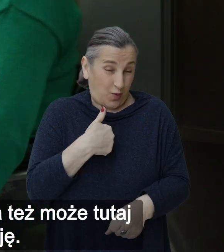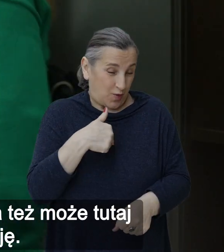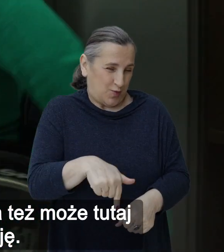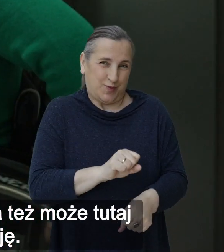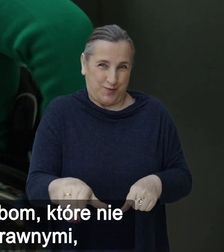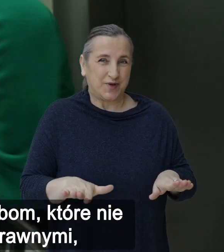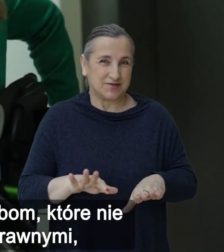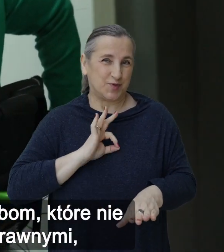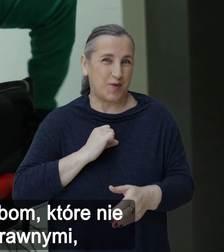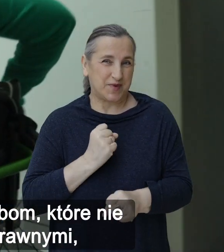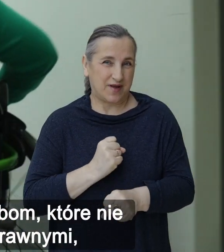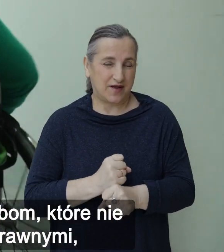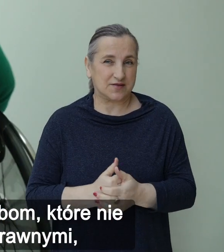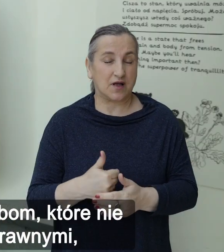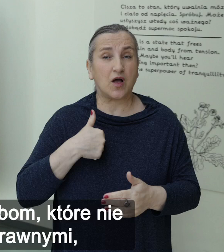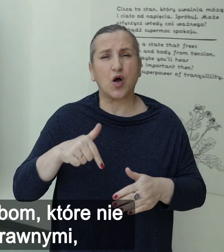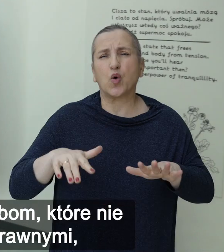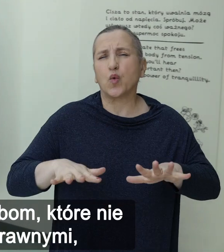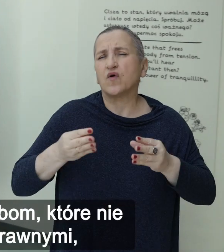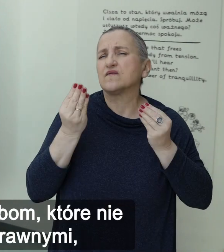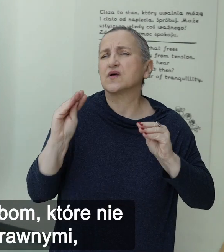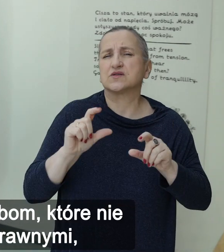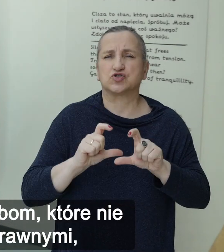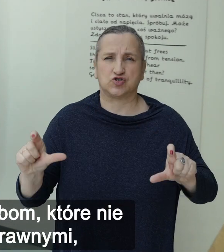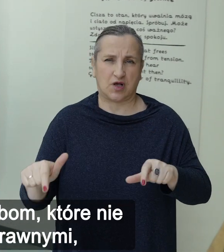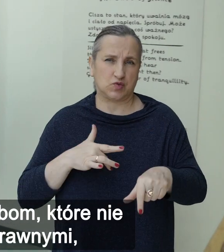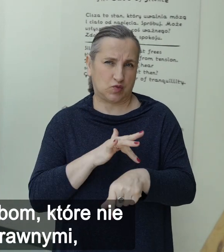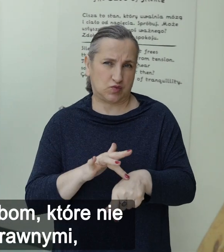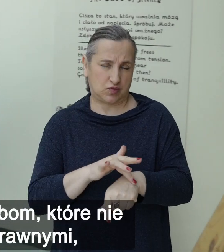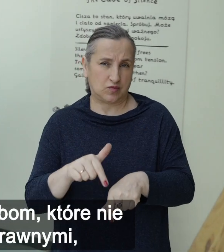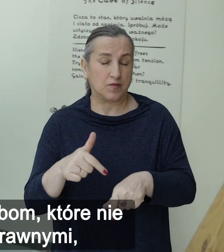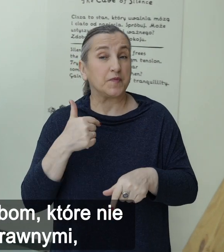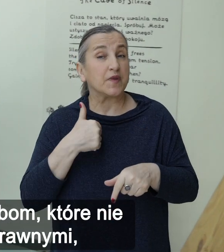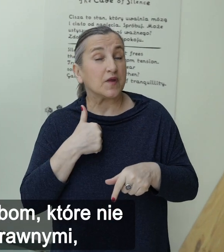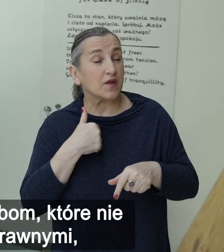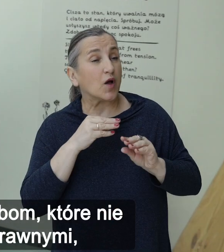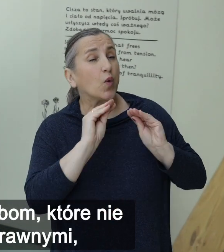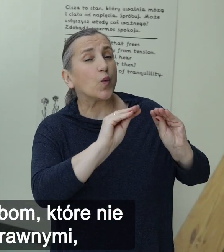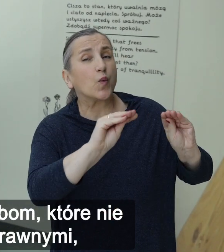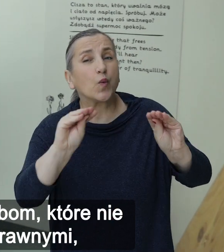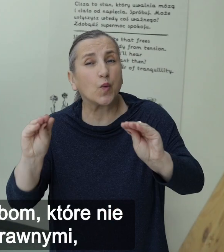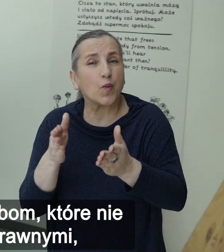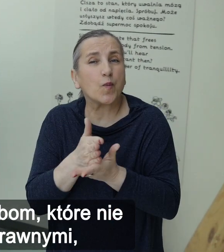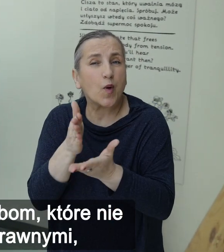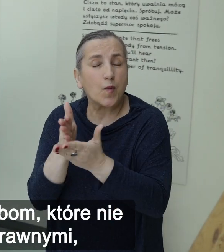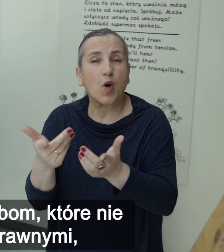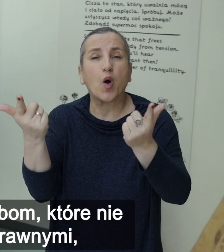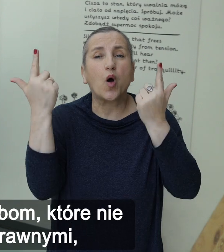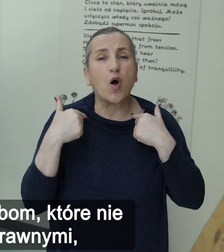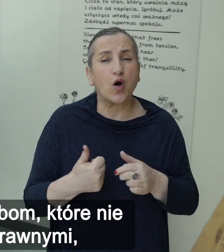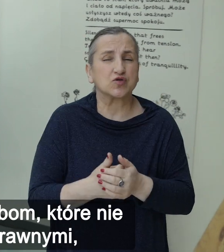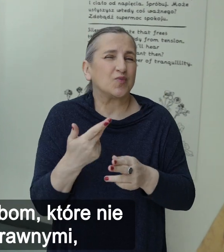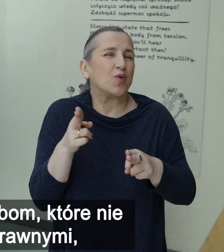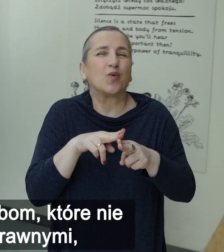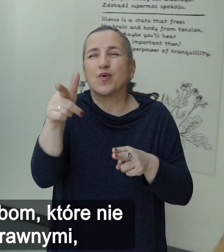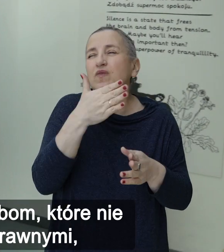pracuję. Tutaj spędzam najwięcej czasu. Pokazuję osobom, które nie mają do czynienia